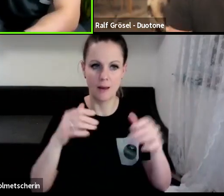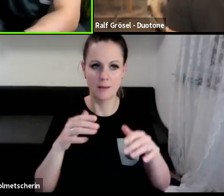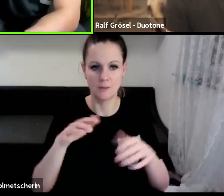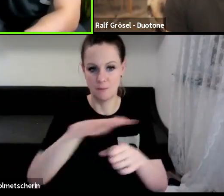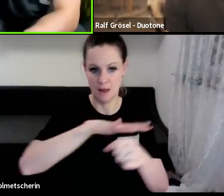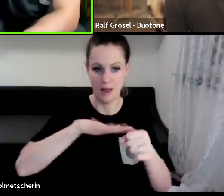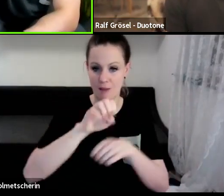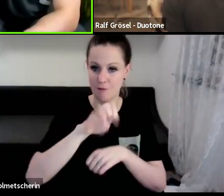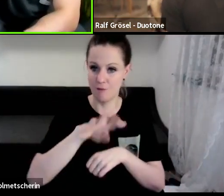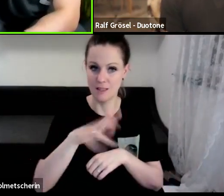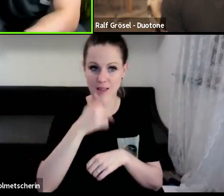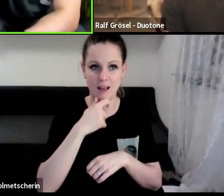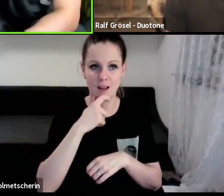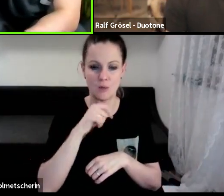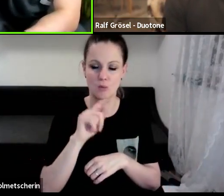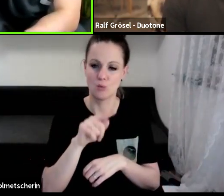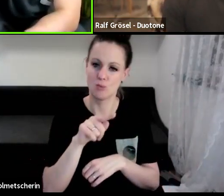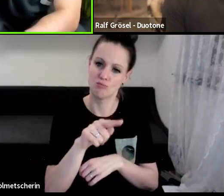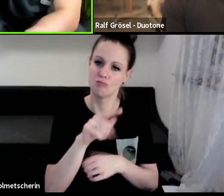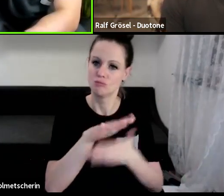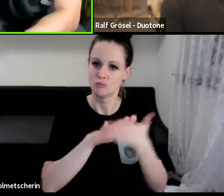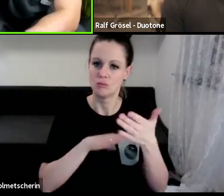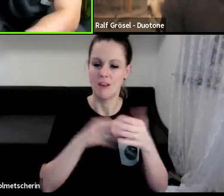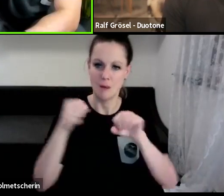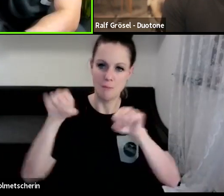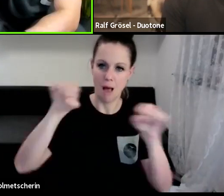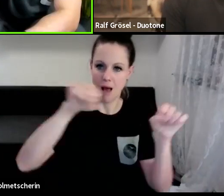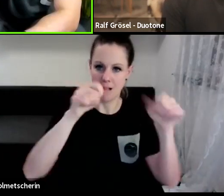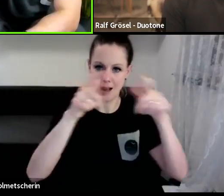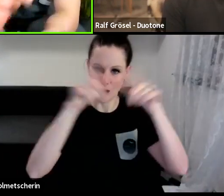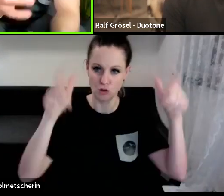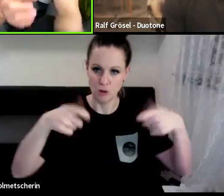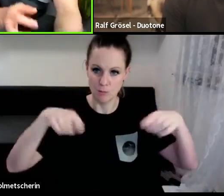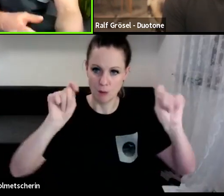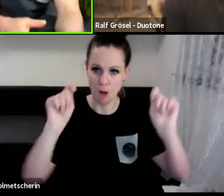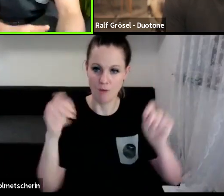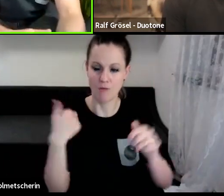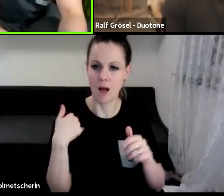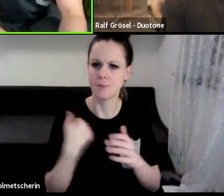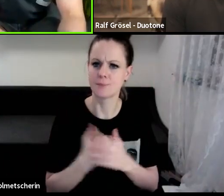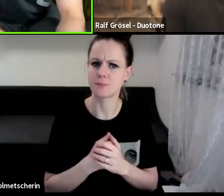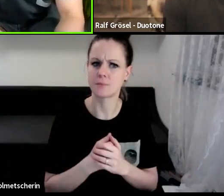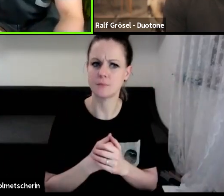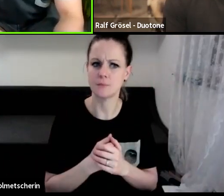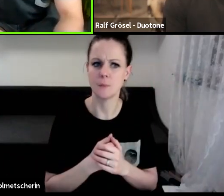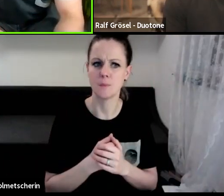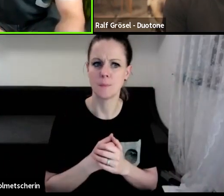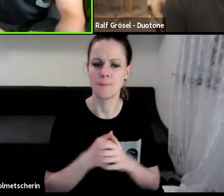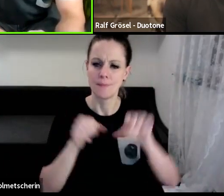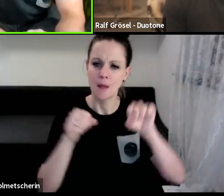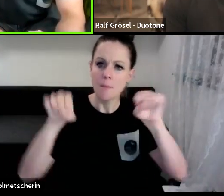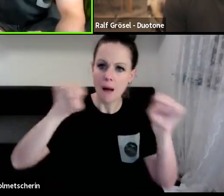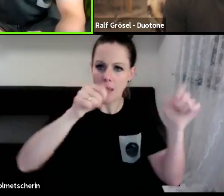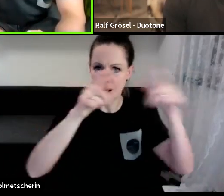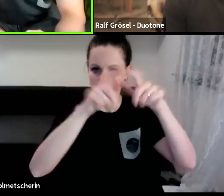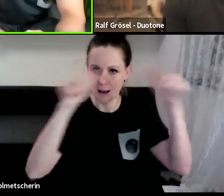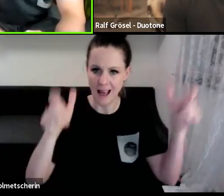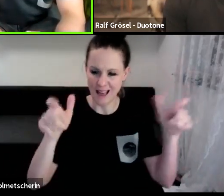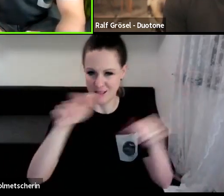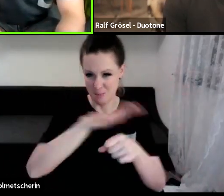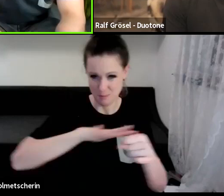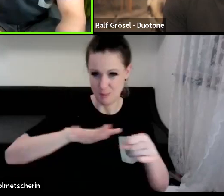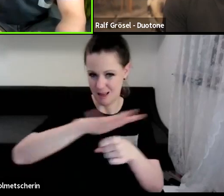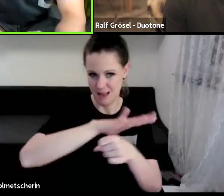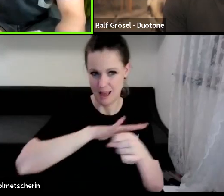Jahren, bist du da gestanden, hast deine ersten Paraglite-Schirme gebaut. Warum baut jemand, der aus dem Paraglite-Bereich kommt oder jetzt aktuell keine